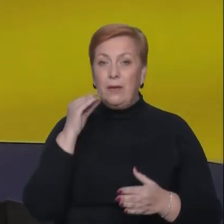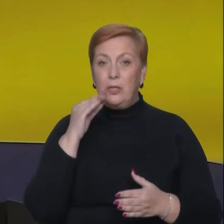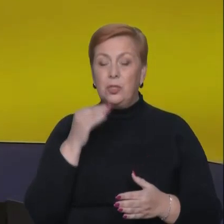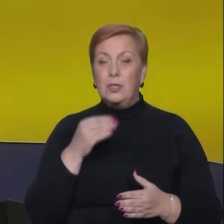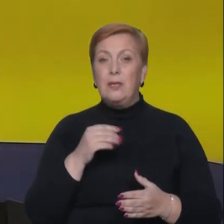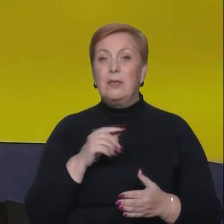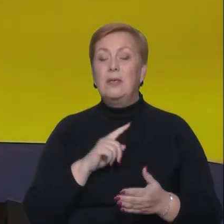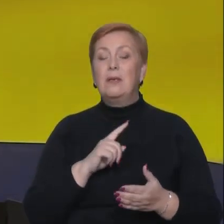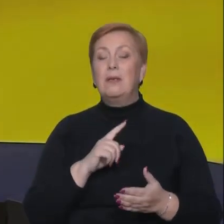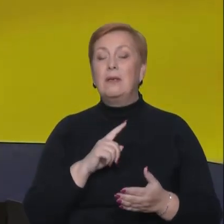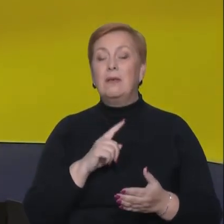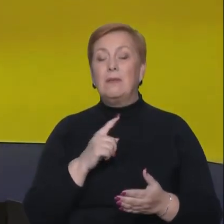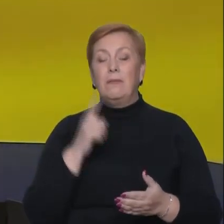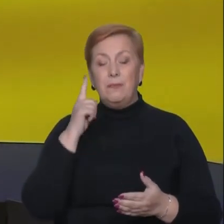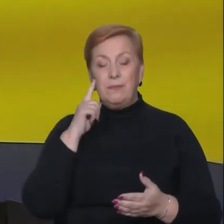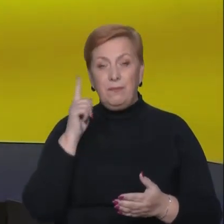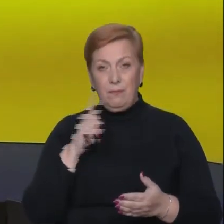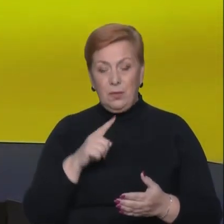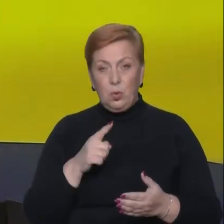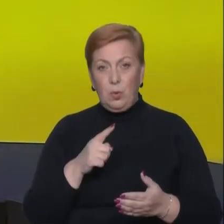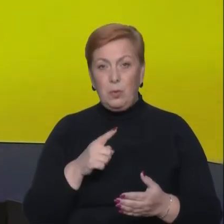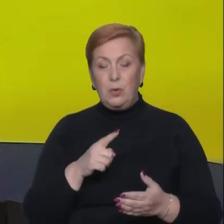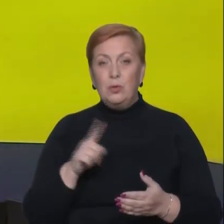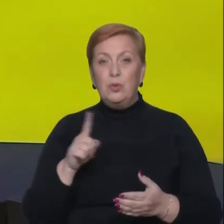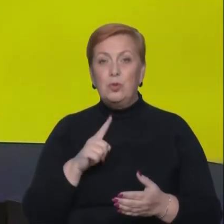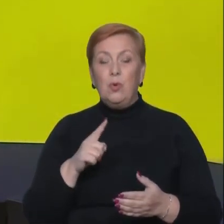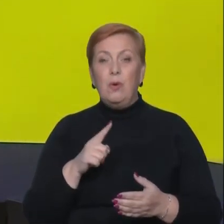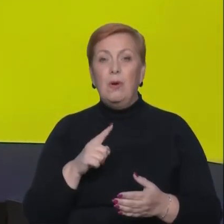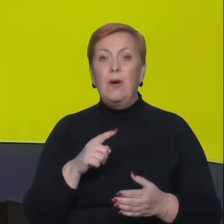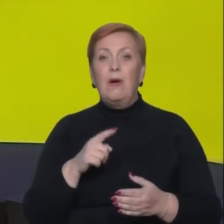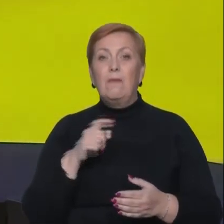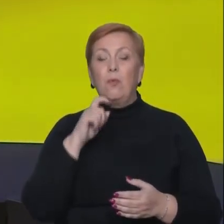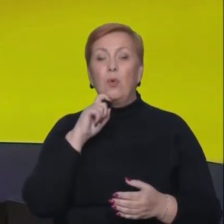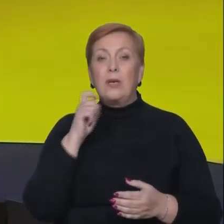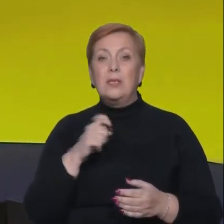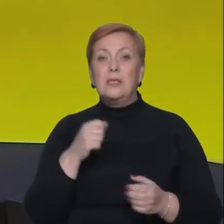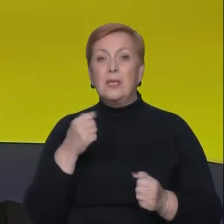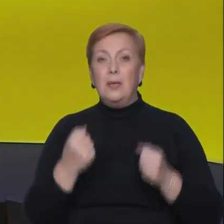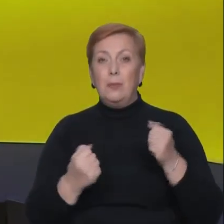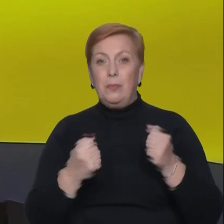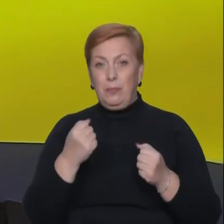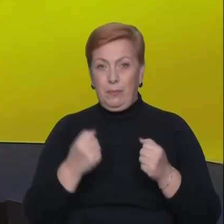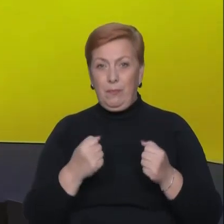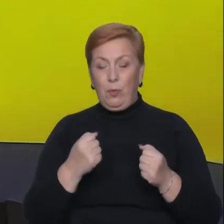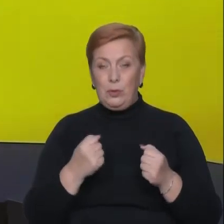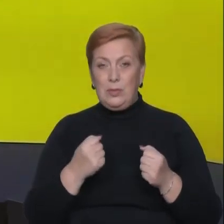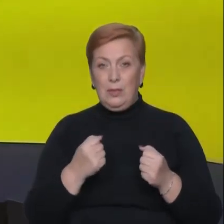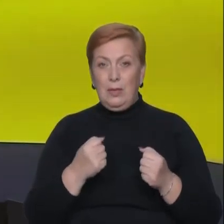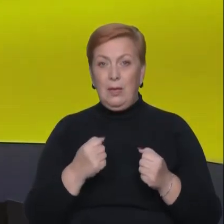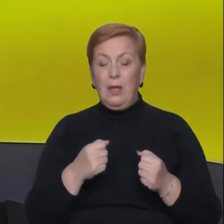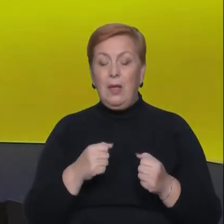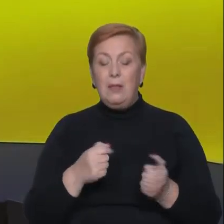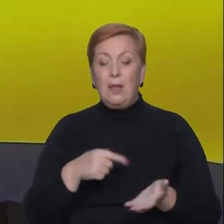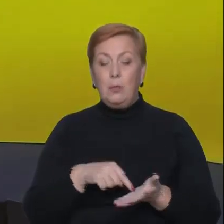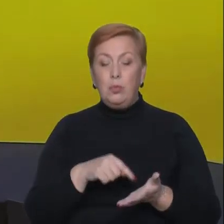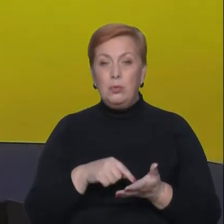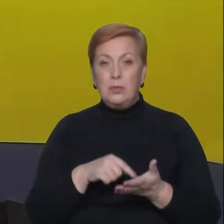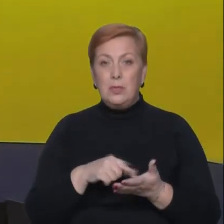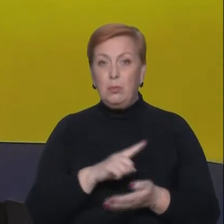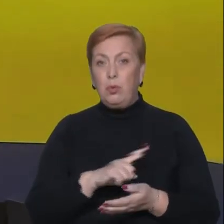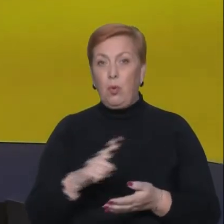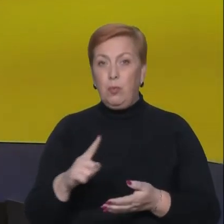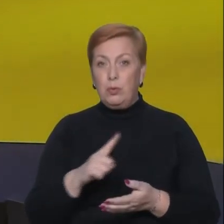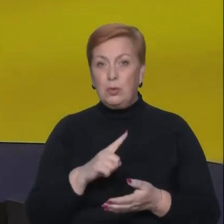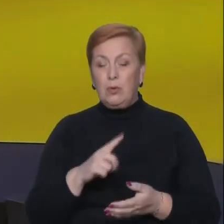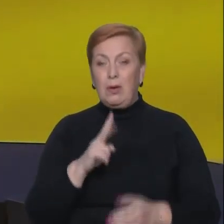водії, яких заблокували польські далекобійники на польсько-українському кордоні, зокрема на пункті пропуску Криківець-Корчова,